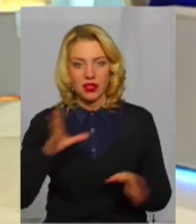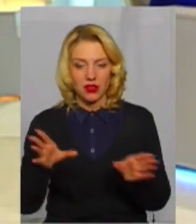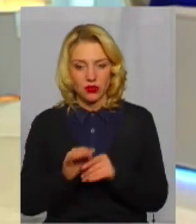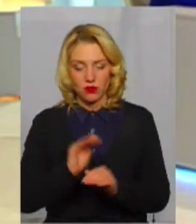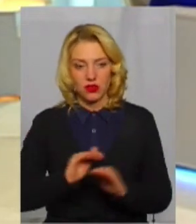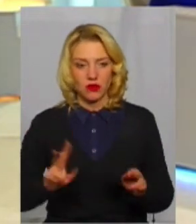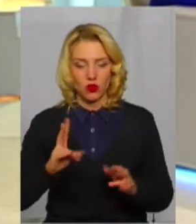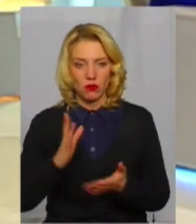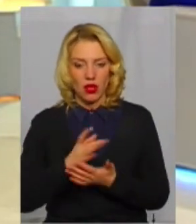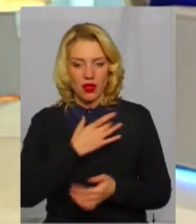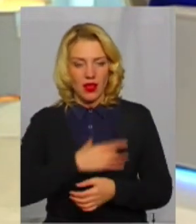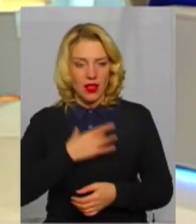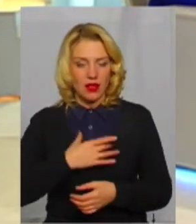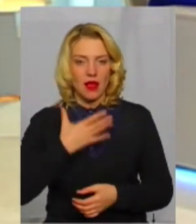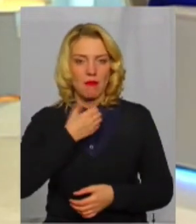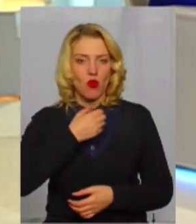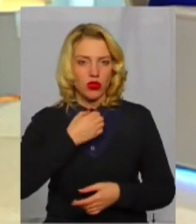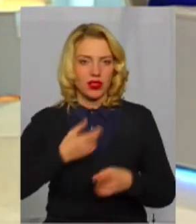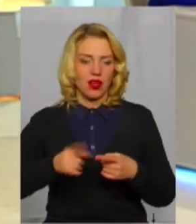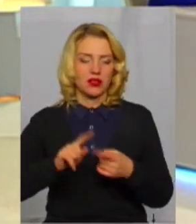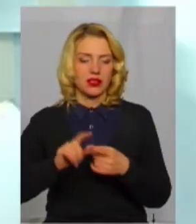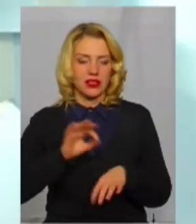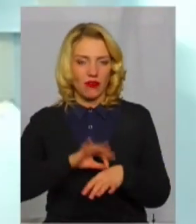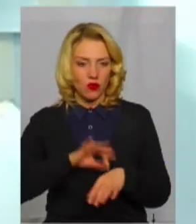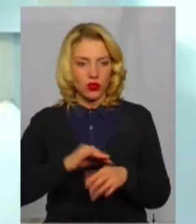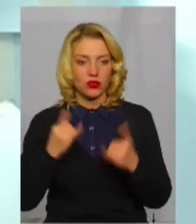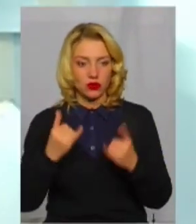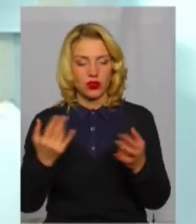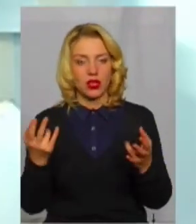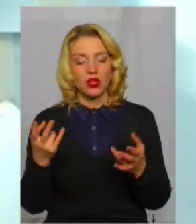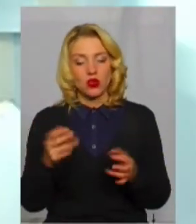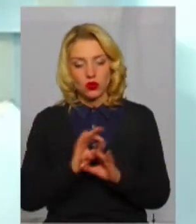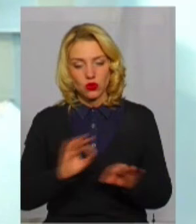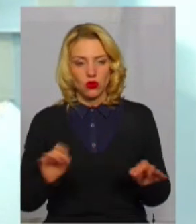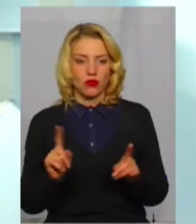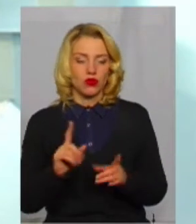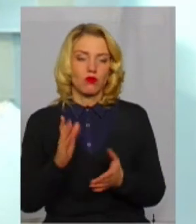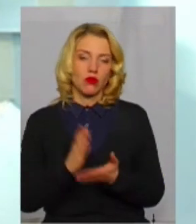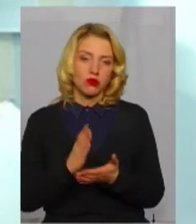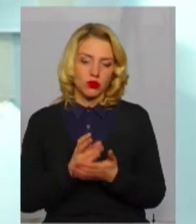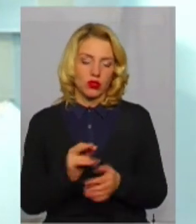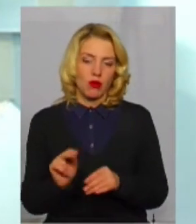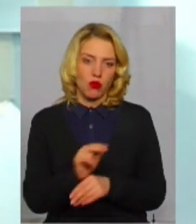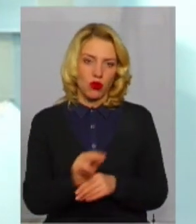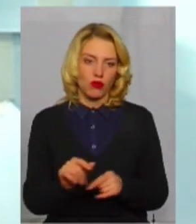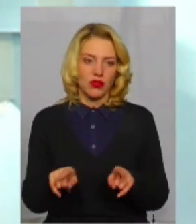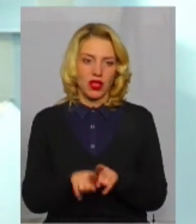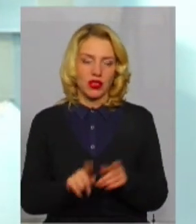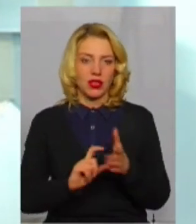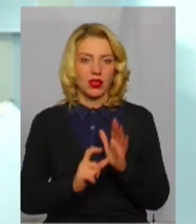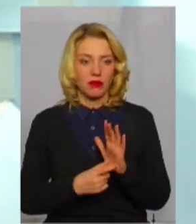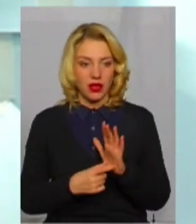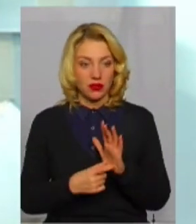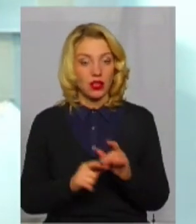легенево-бронхіальні такі захворювання, це щодово сьогодні побути і полікуватися в такій кімнаті.